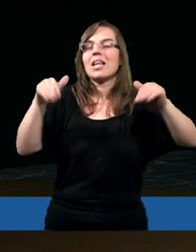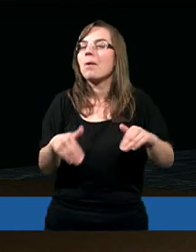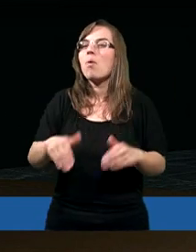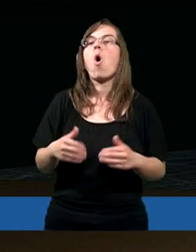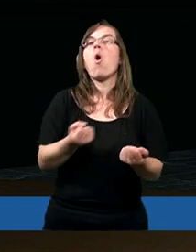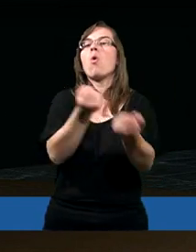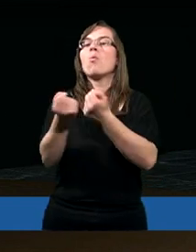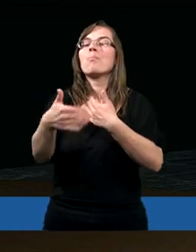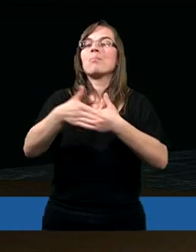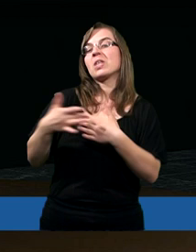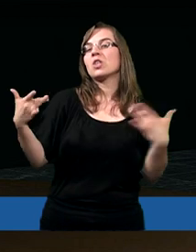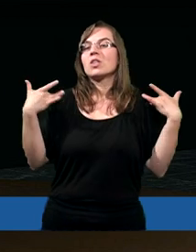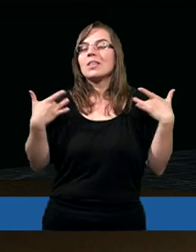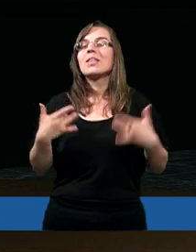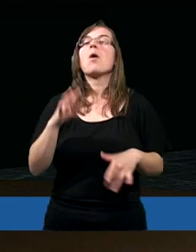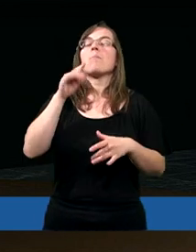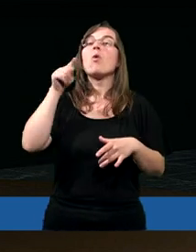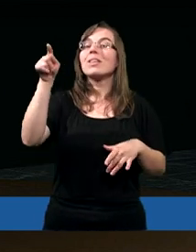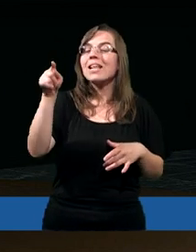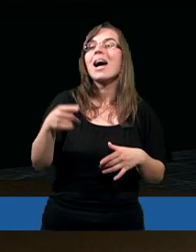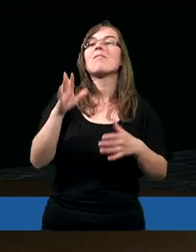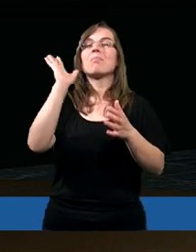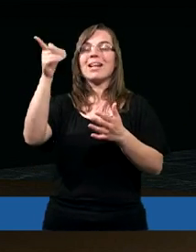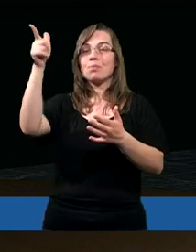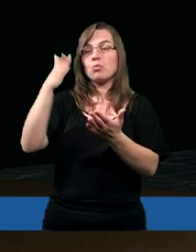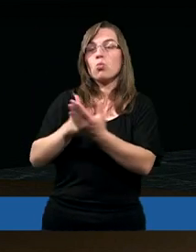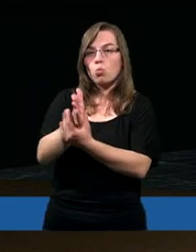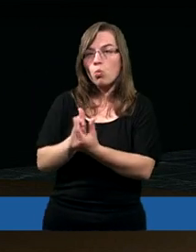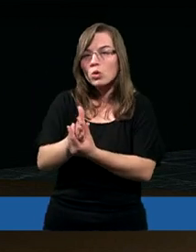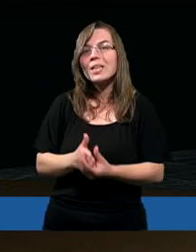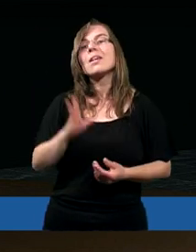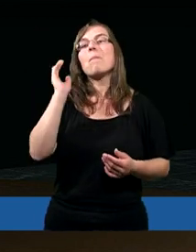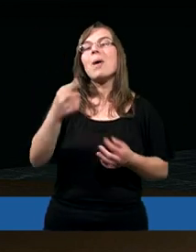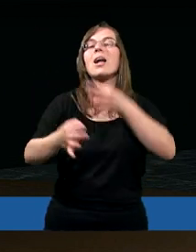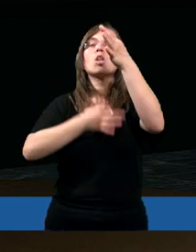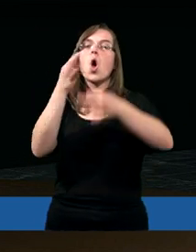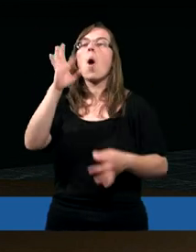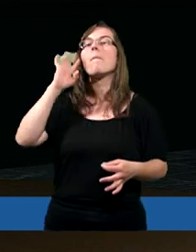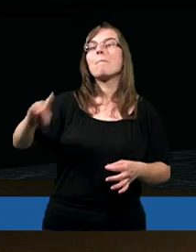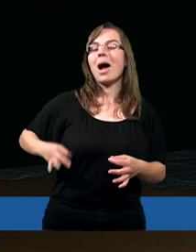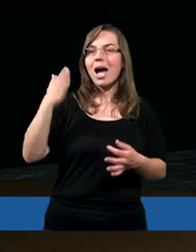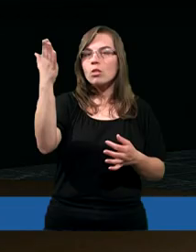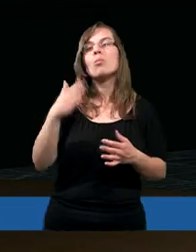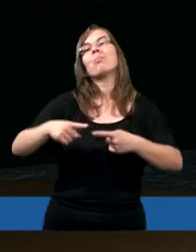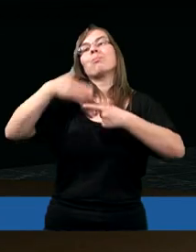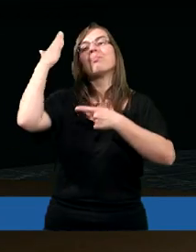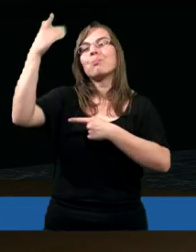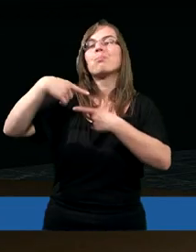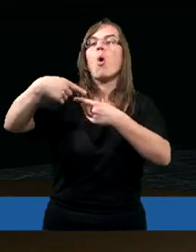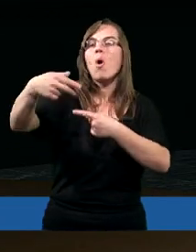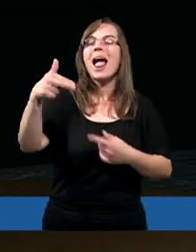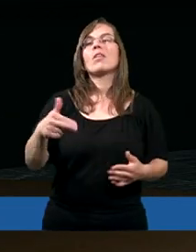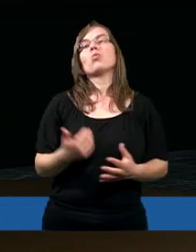mogą utrzymać się przy życiu. Potomstwo ich będzie mu służyć. Będzie opowiadać o Panu przyszłemu pokoleniu.